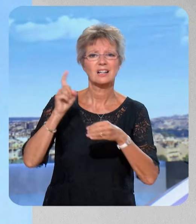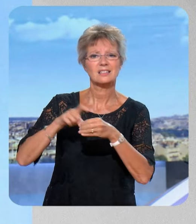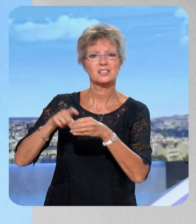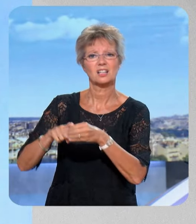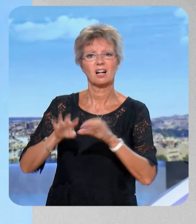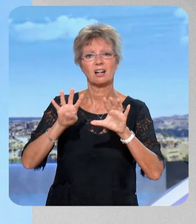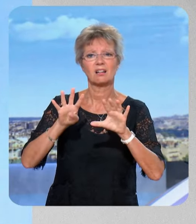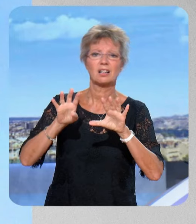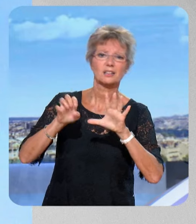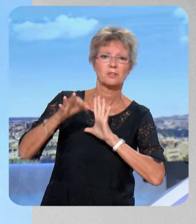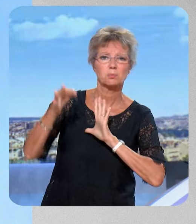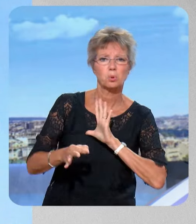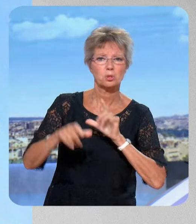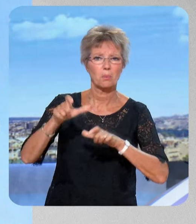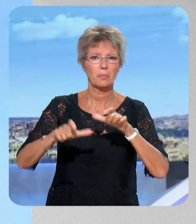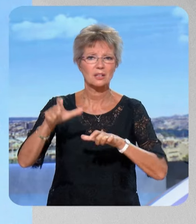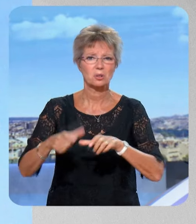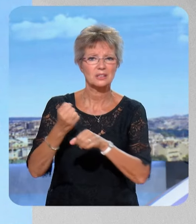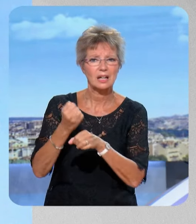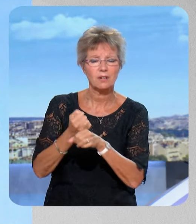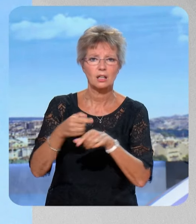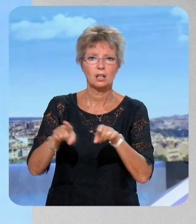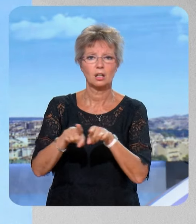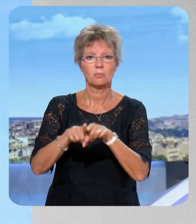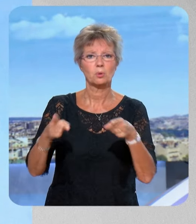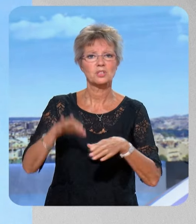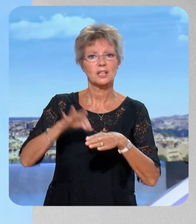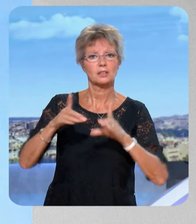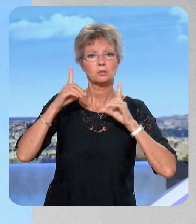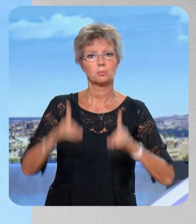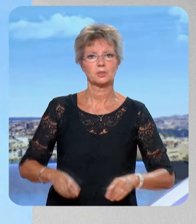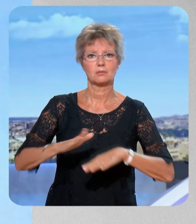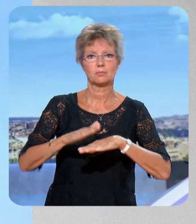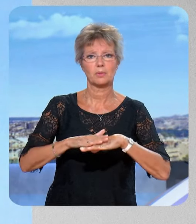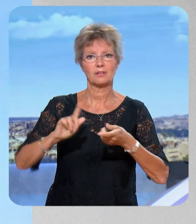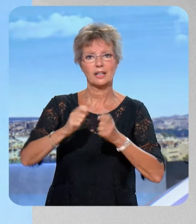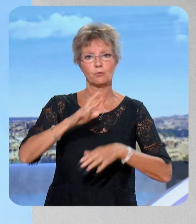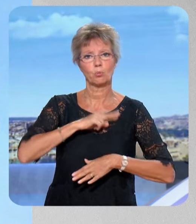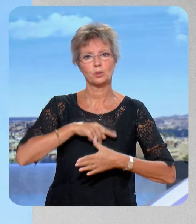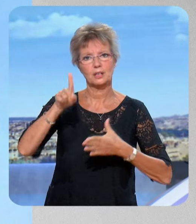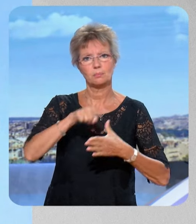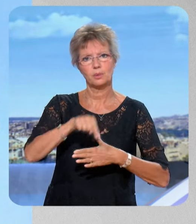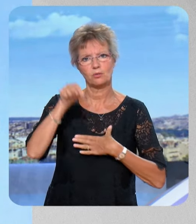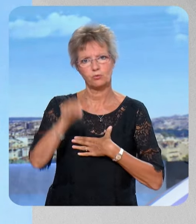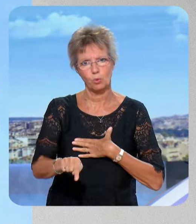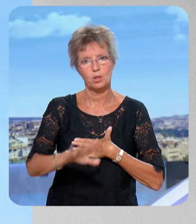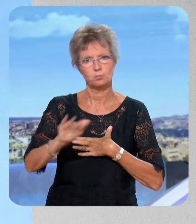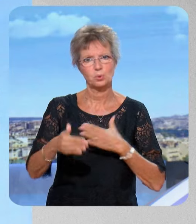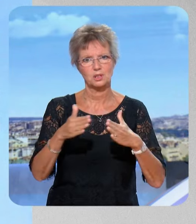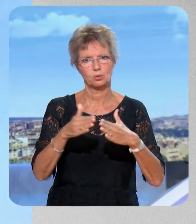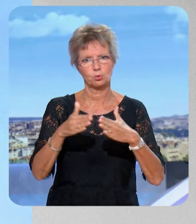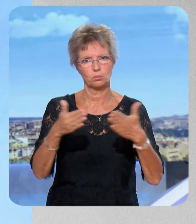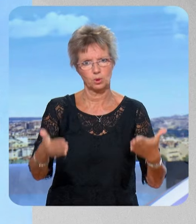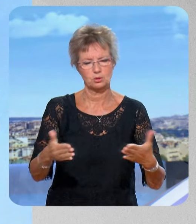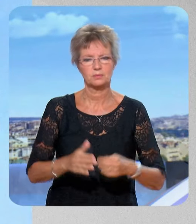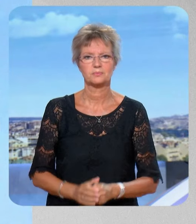90% des actifs et manifestement le résultat législatif lui disent qu'il faut abroger cette réforme des retraites. Donc c'est ce que nous demandons, c'est ce qu'on